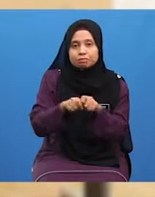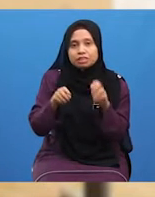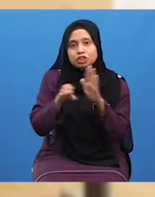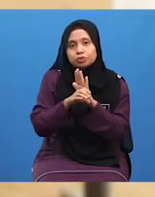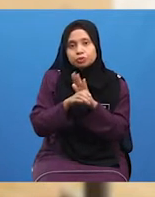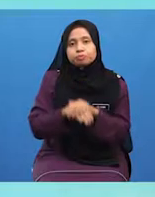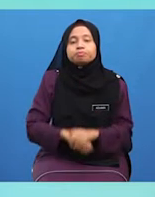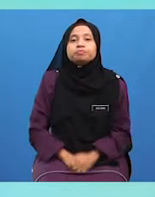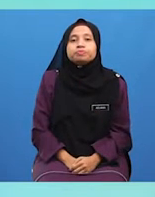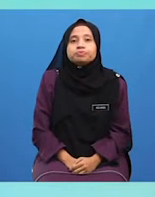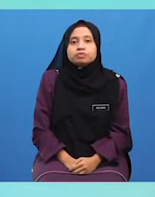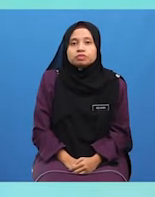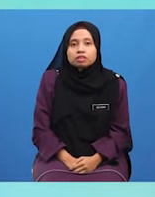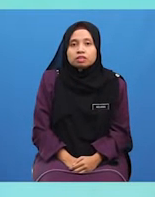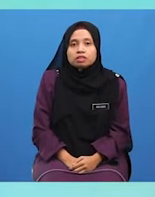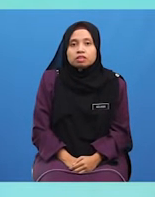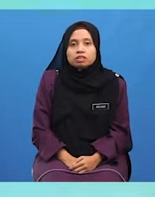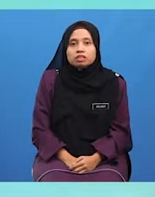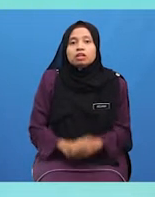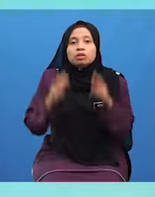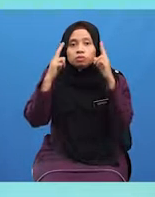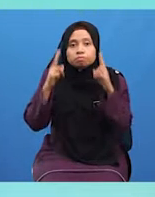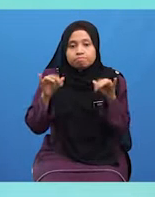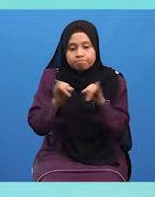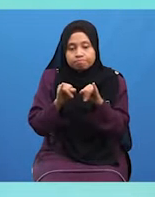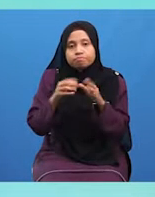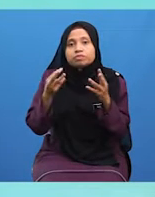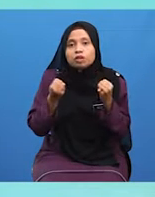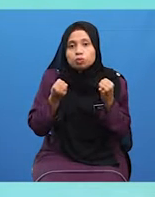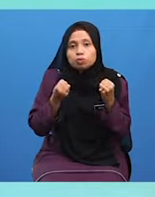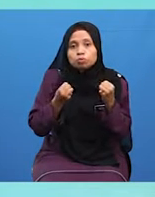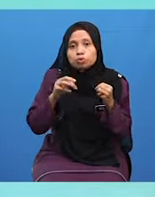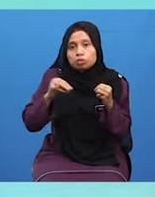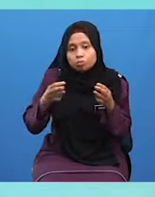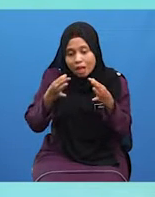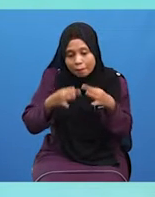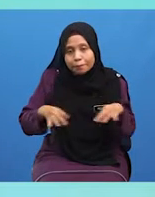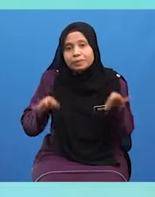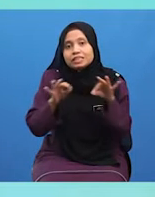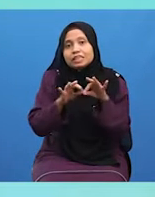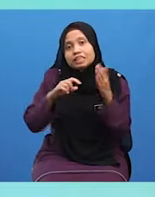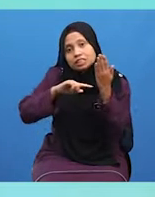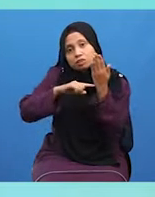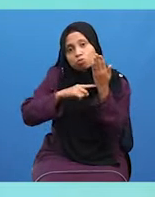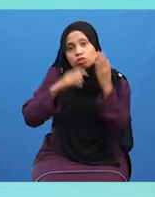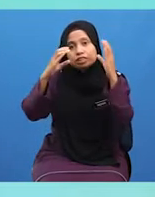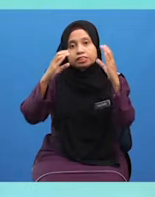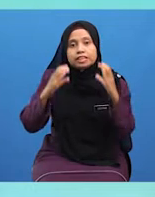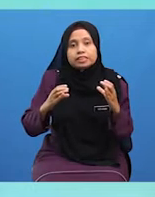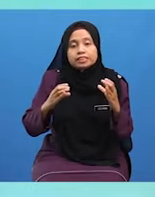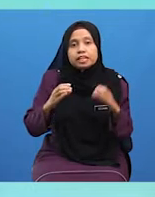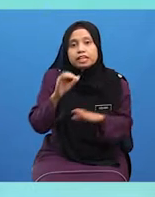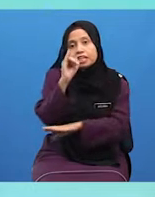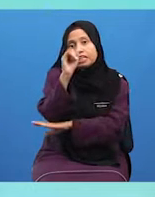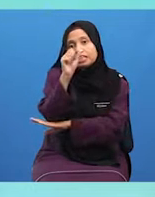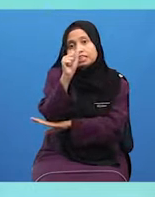Dalam Gambar Ini Usazah Juga Mahu Murid-murid Bercerita Semula Cara-cara